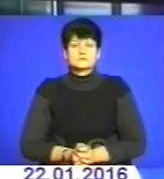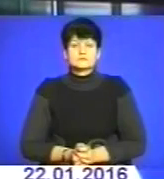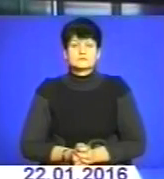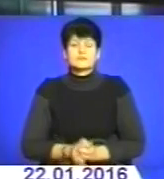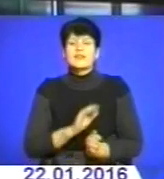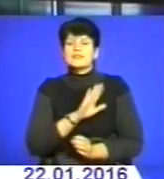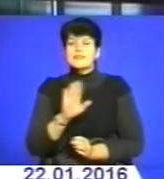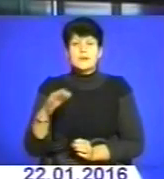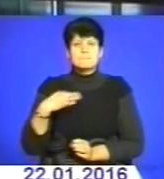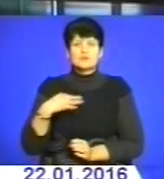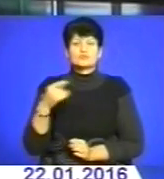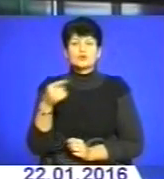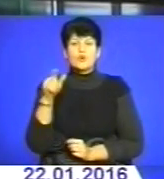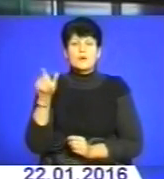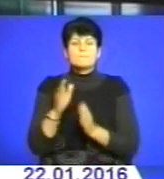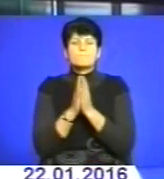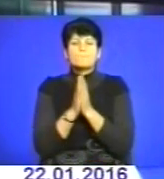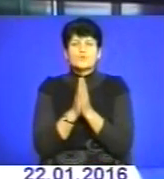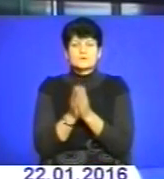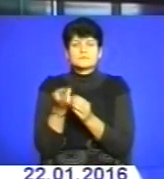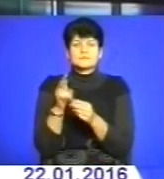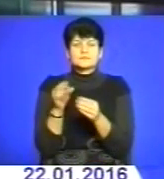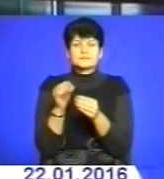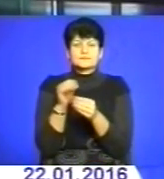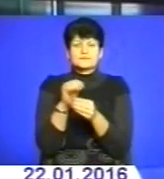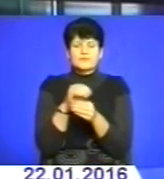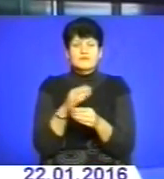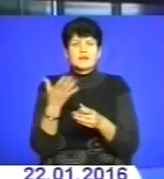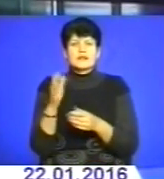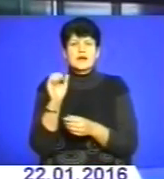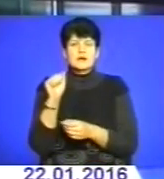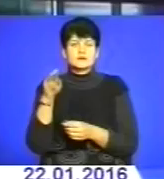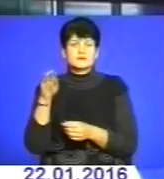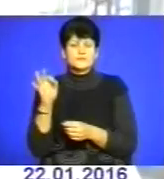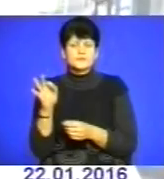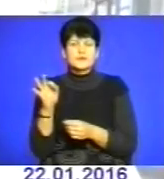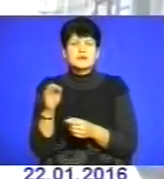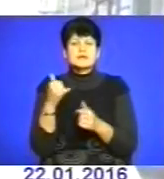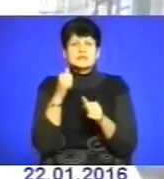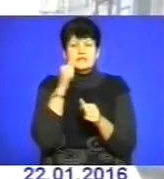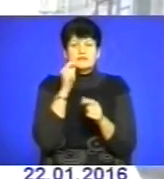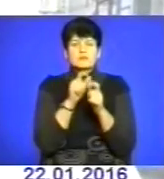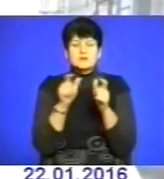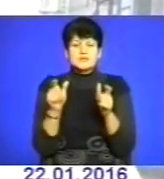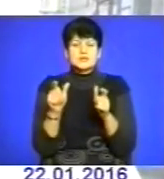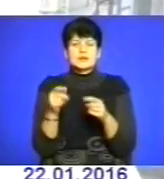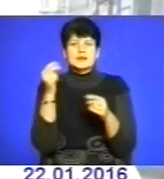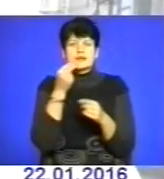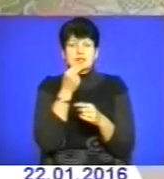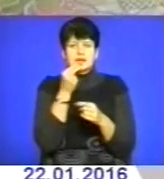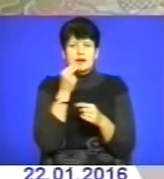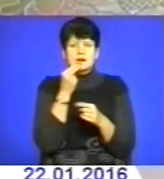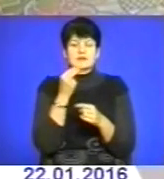Небайдужих тернополян просять долучитися до ліплення вареників для воїнів на передовій. Завтра в приміщенні ідальні Тернопільського національного технічного